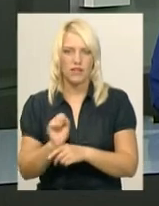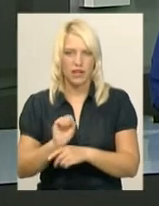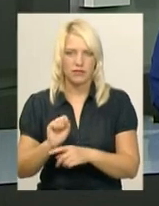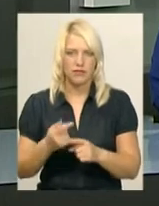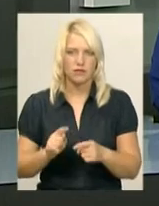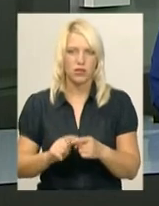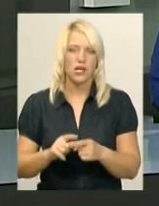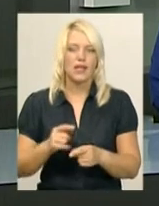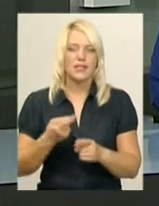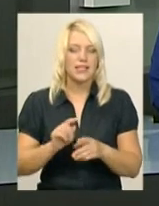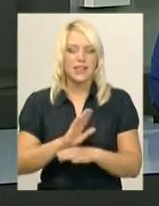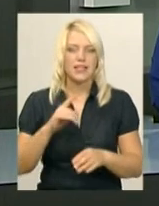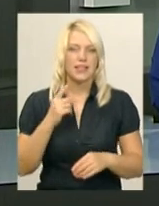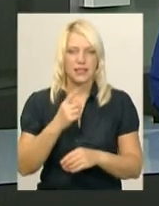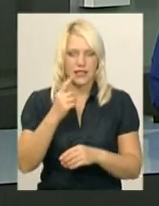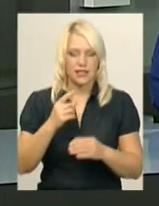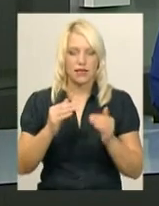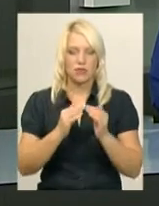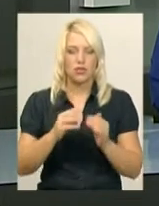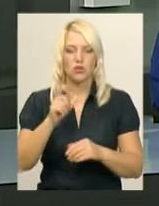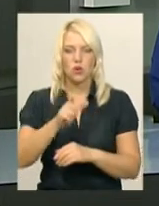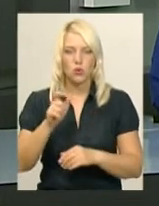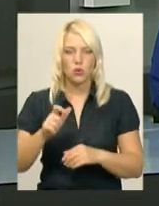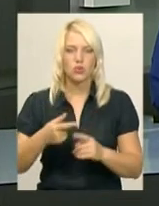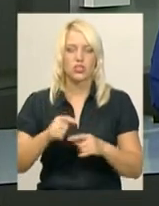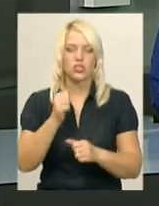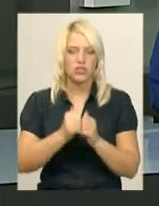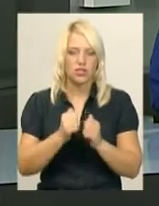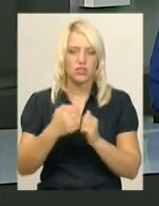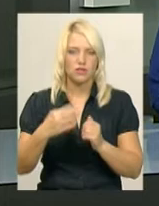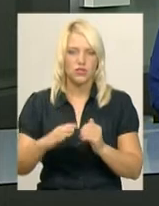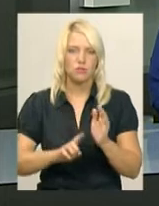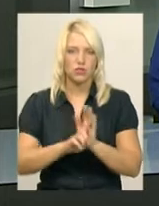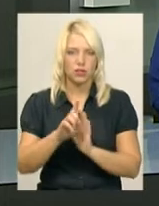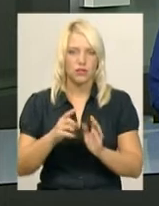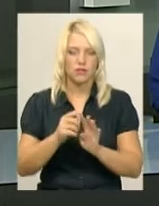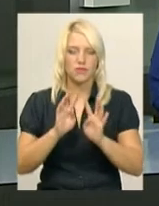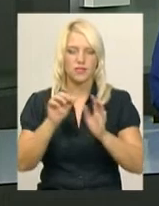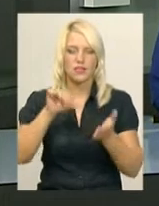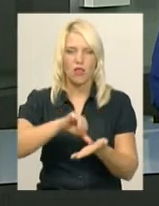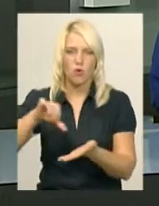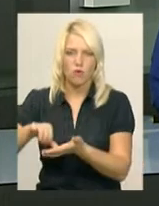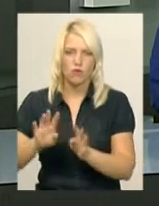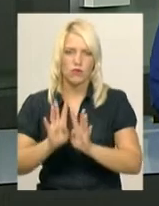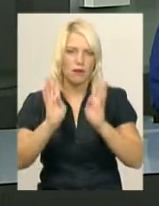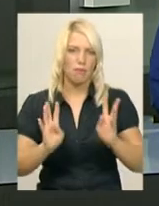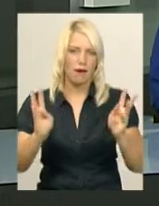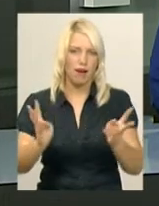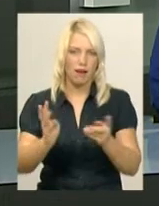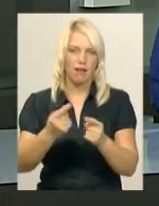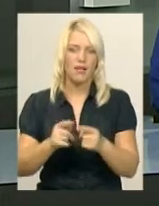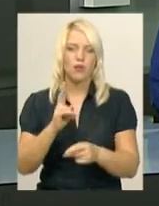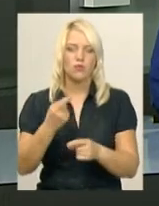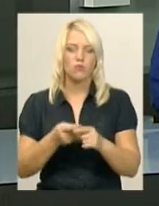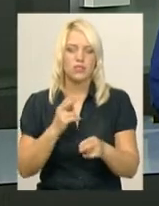будинок. Жителі обласного центру все частіше встановлюють паркани навколо будівель. Кому такі огорожі можуть завадити і чи мають